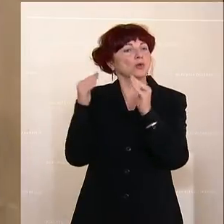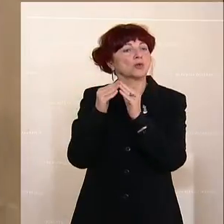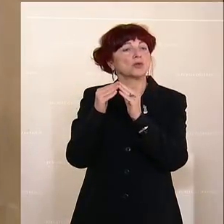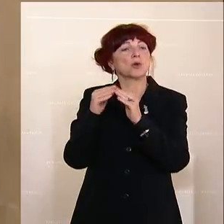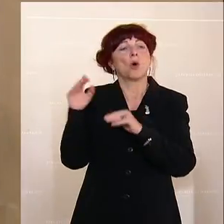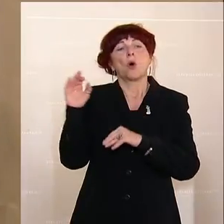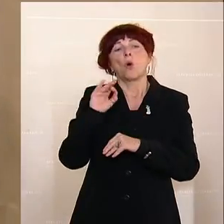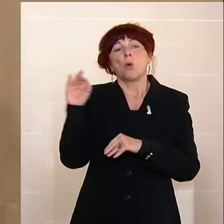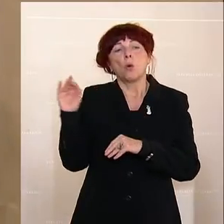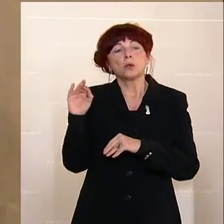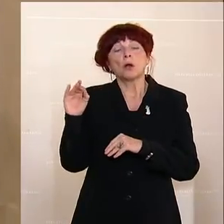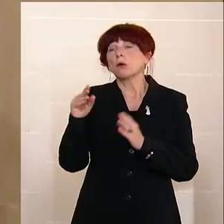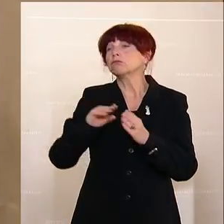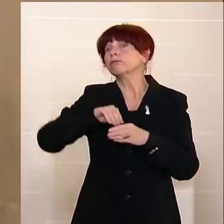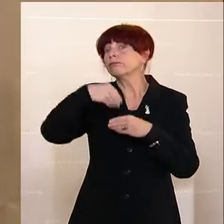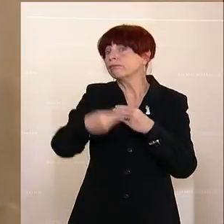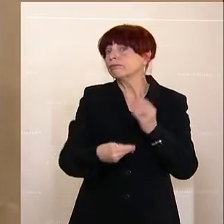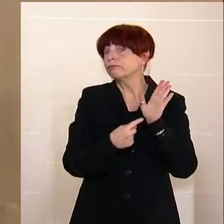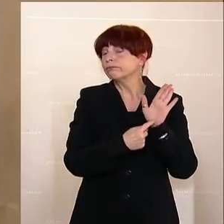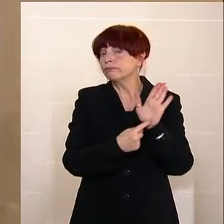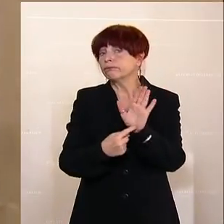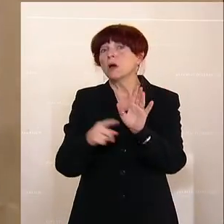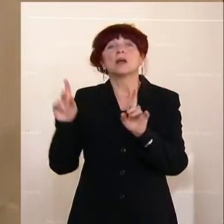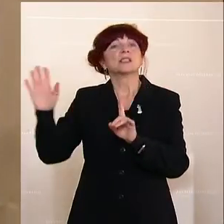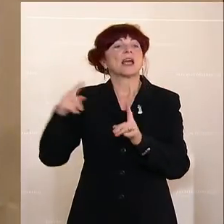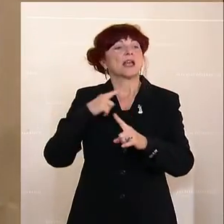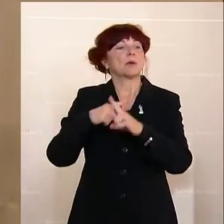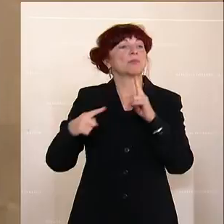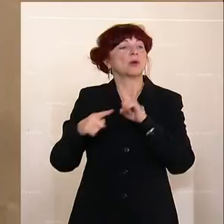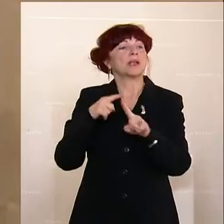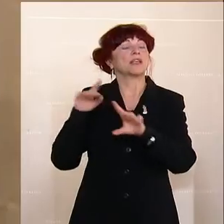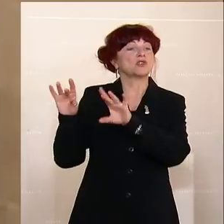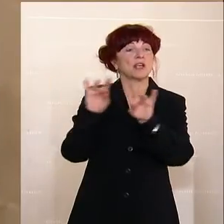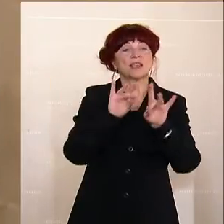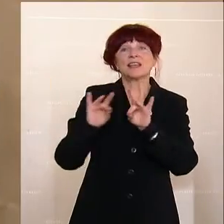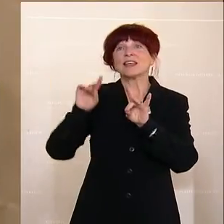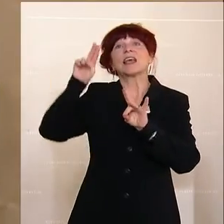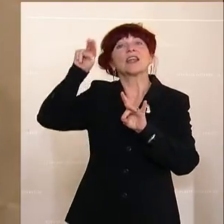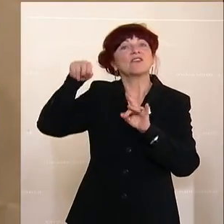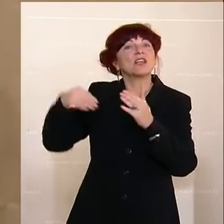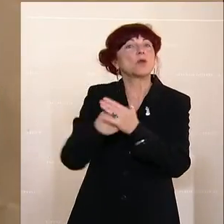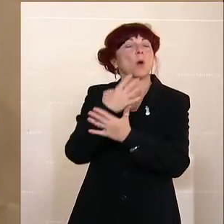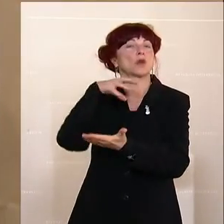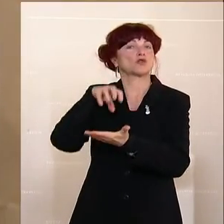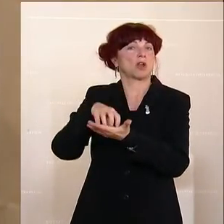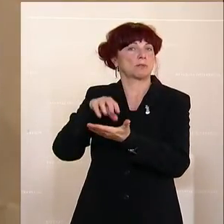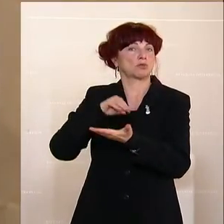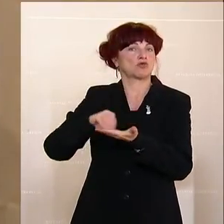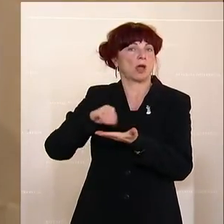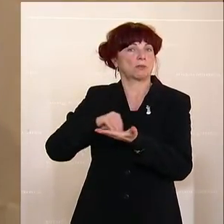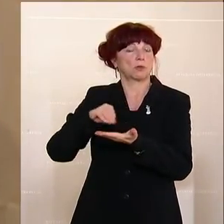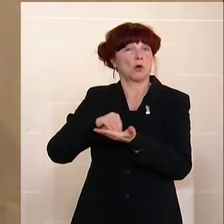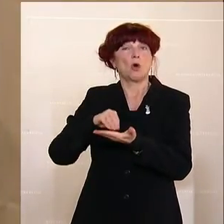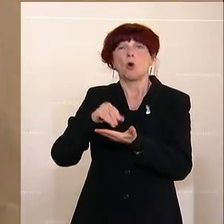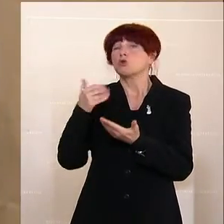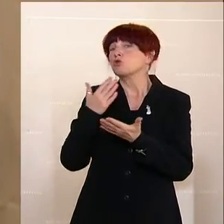ebenfalls seine politische Tätigkeit in Wiener Neustadt. Und es ist völlig klar,